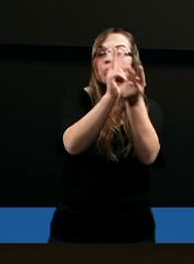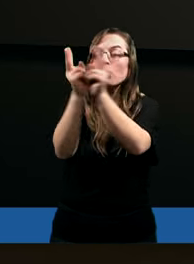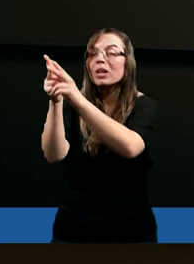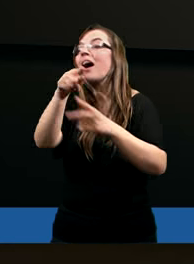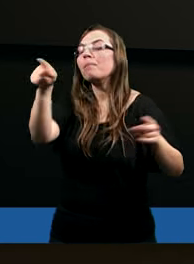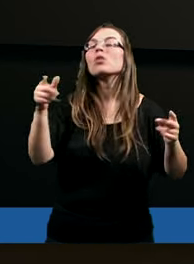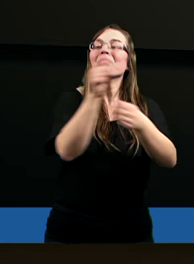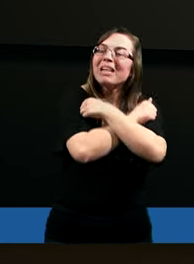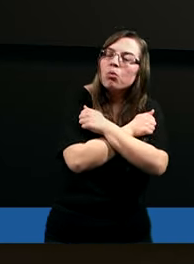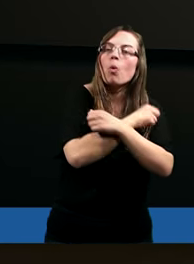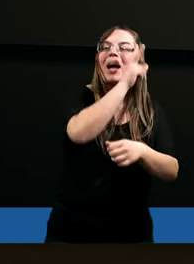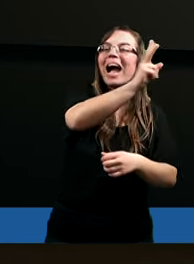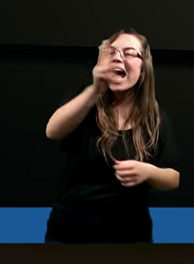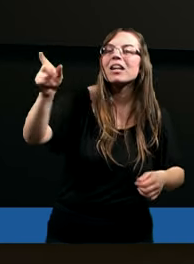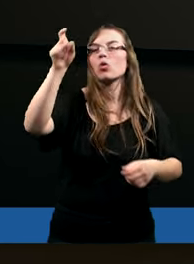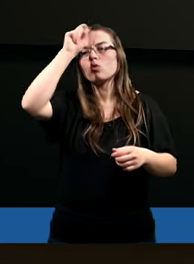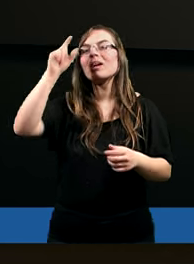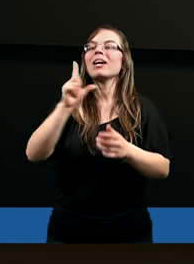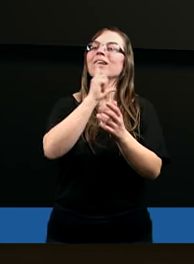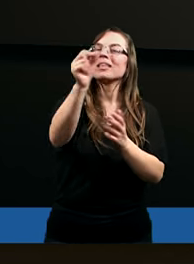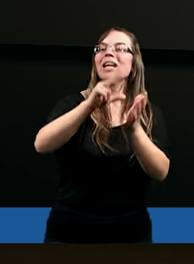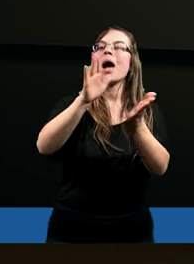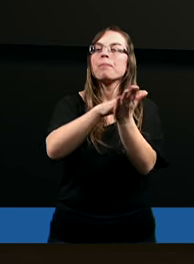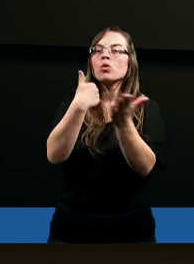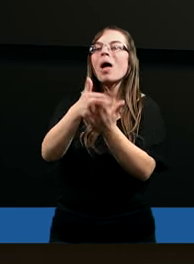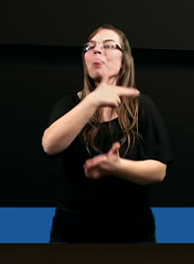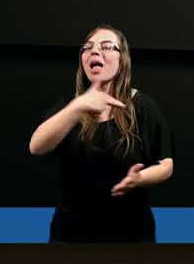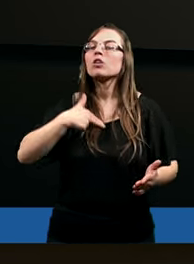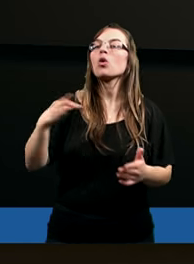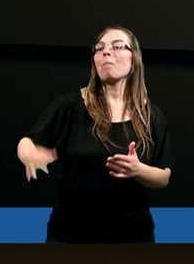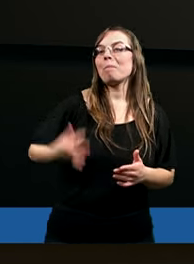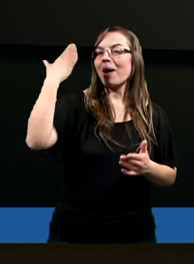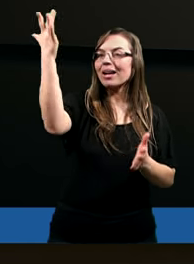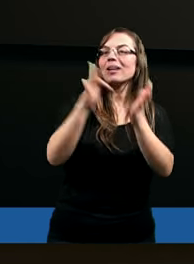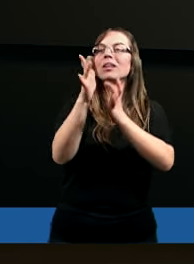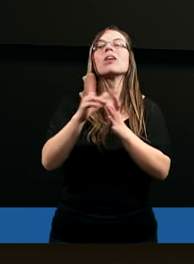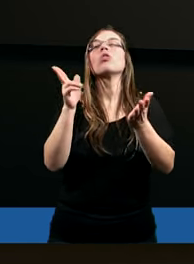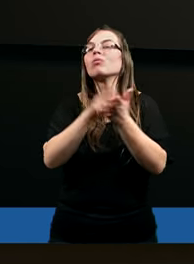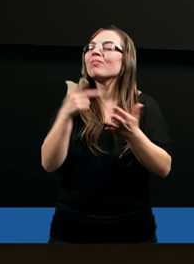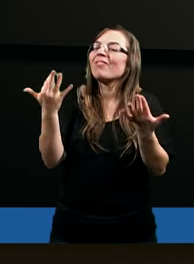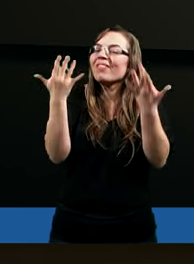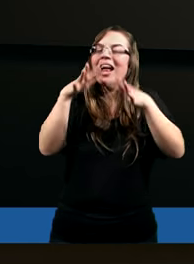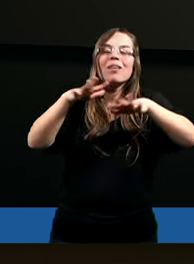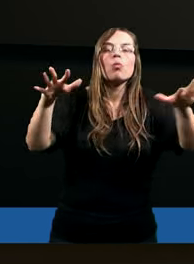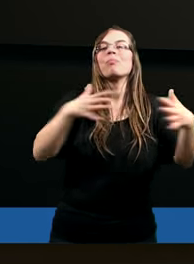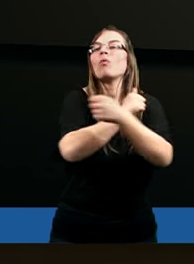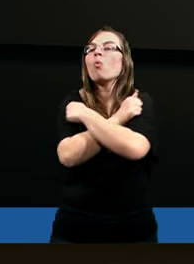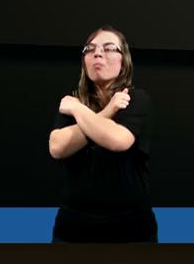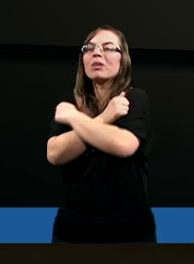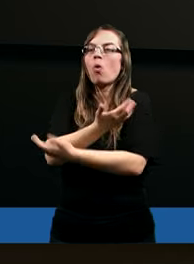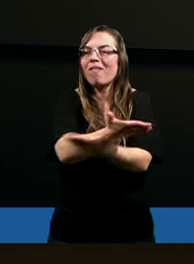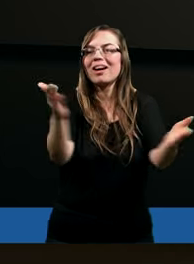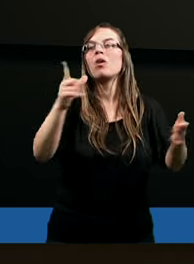Wszystkich ludzi, idąc za przykładem naszego Pana, który tak wiele umiłował.